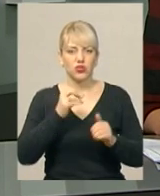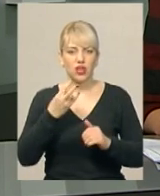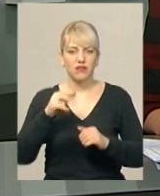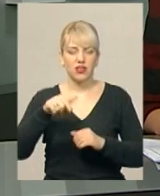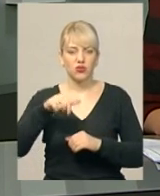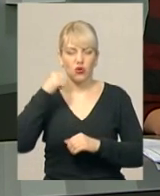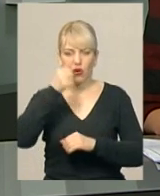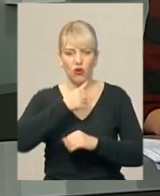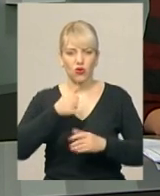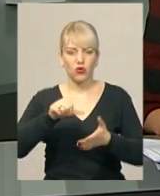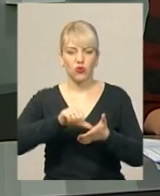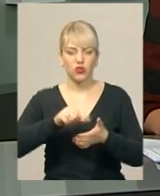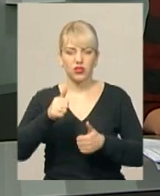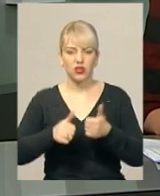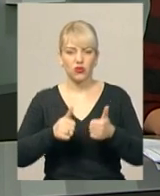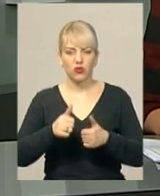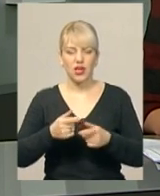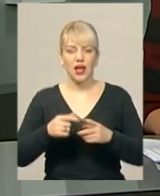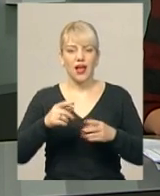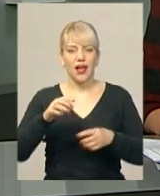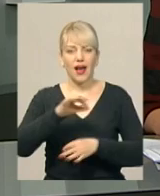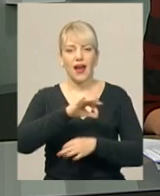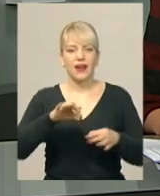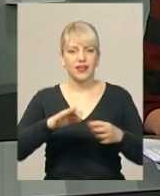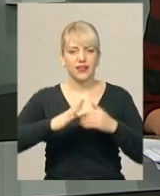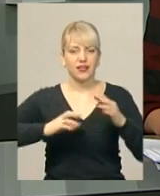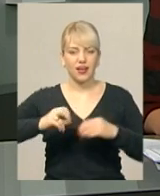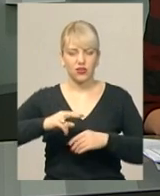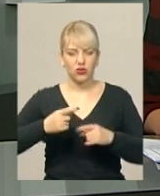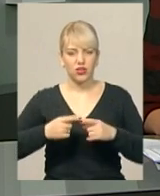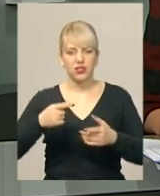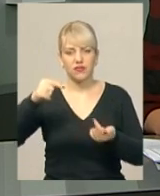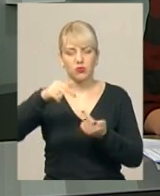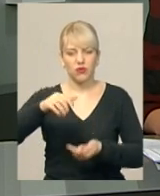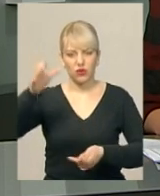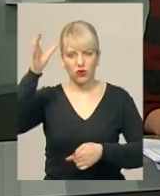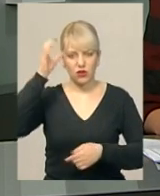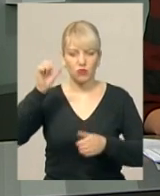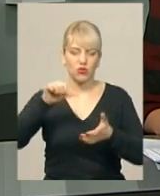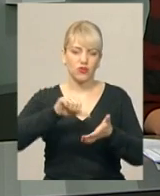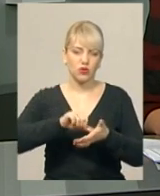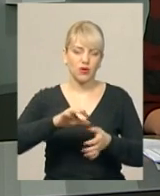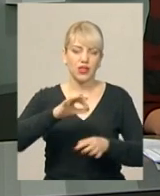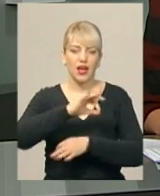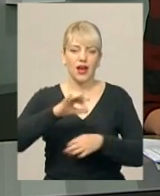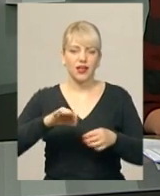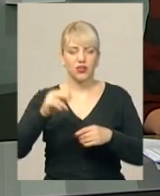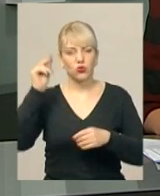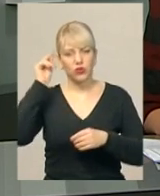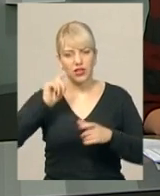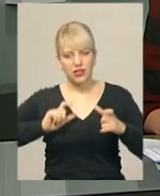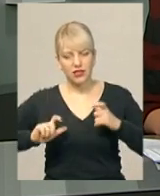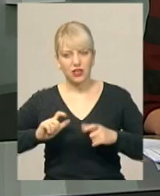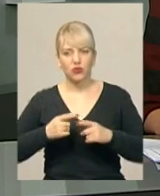конкурсу – архітектори з відповідною освітою. У складі творчого колективу також можуть виступати студенти архітектурних і будівельних навчальних закладів.